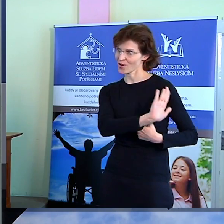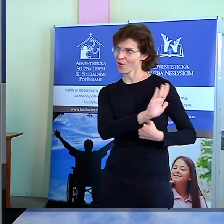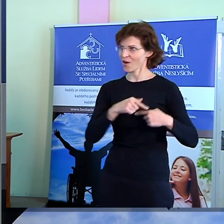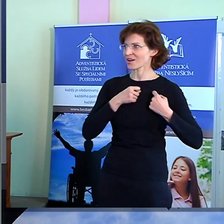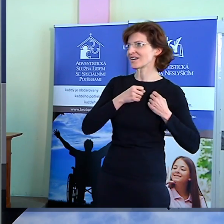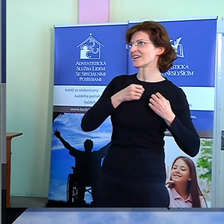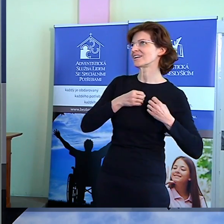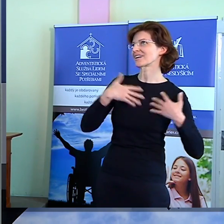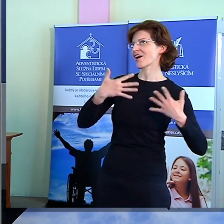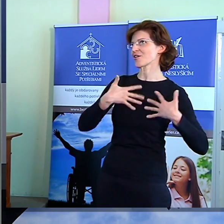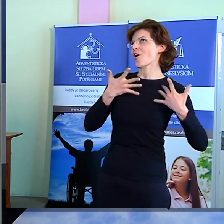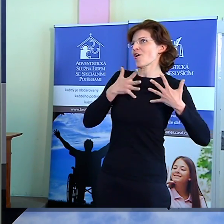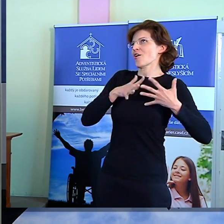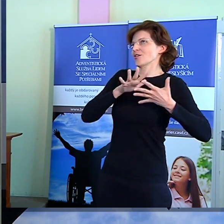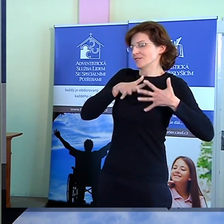nás prioritou?